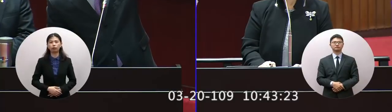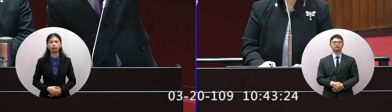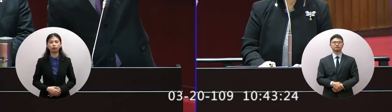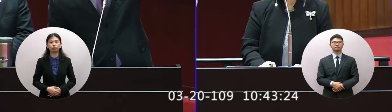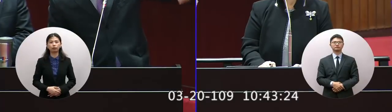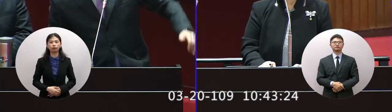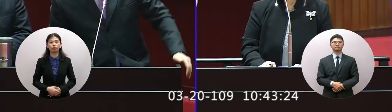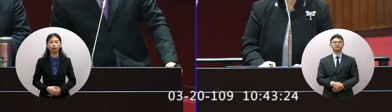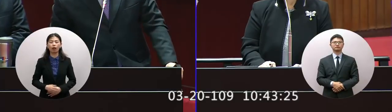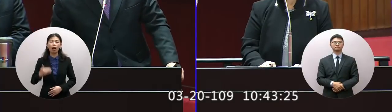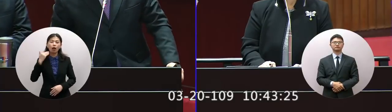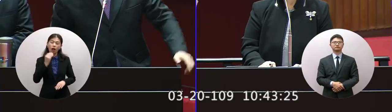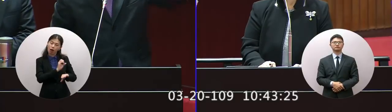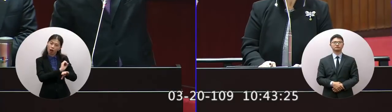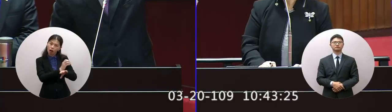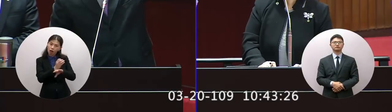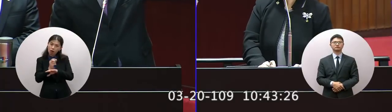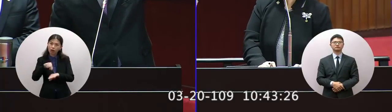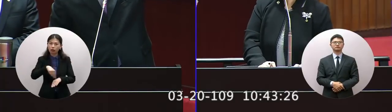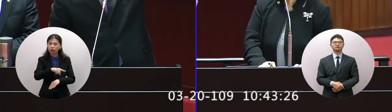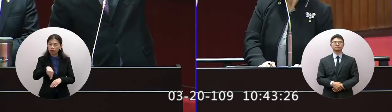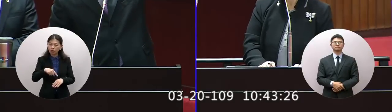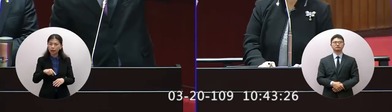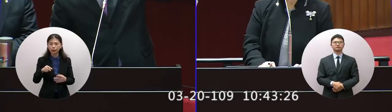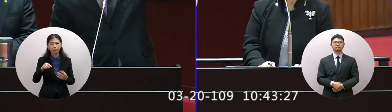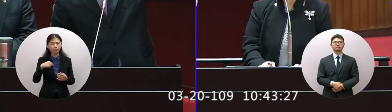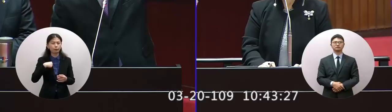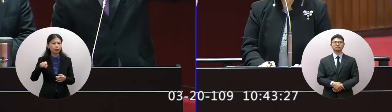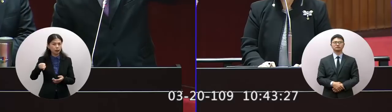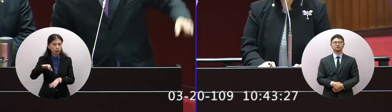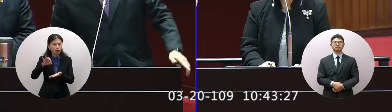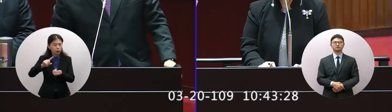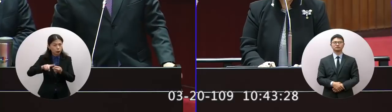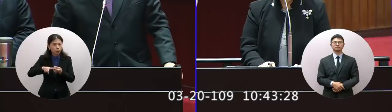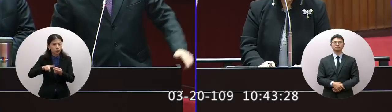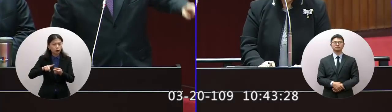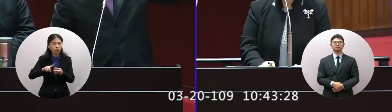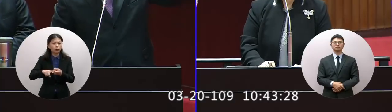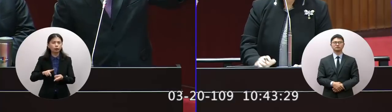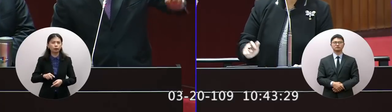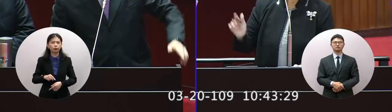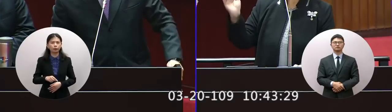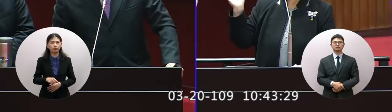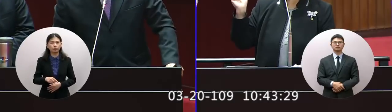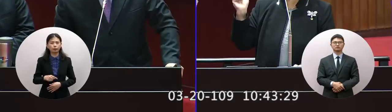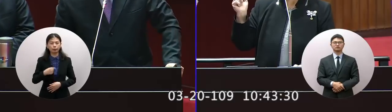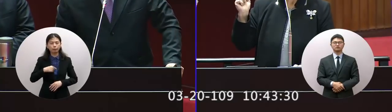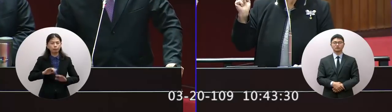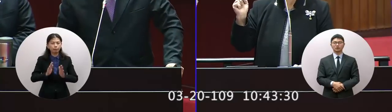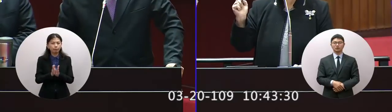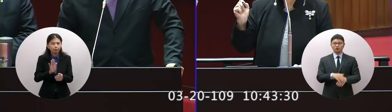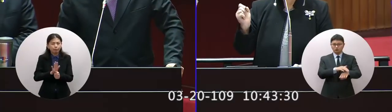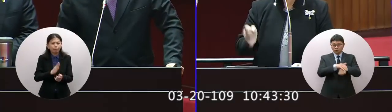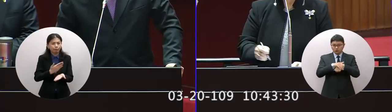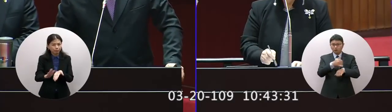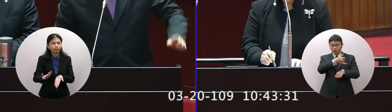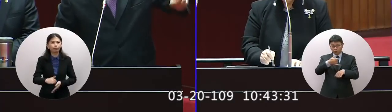至於救護員的證數比照這個我也最要求我覺得你講的這個有道理我也最要求你這樣放